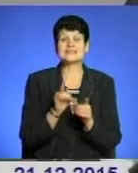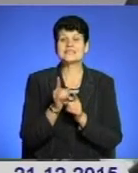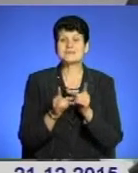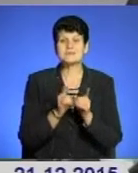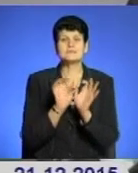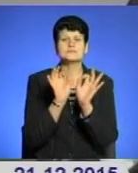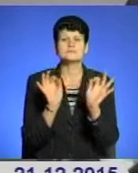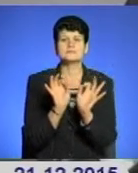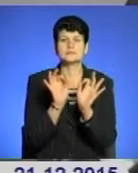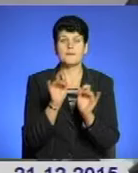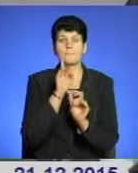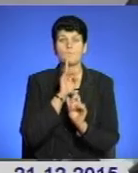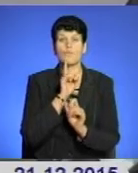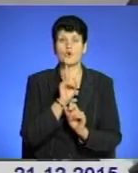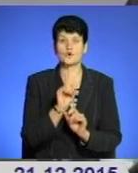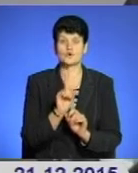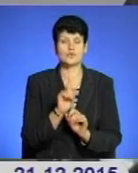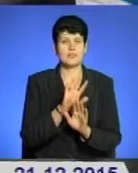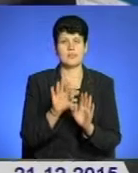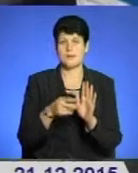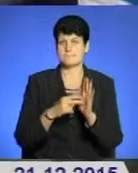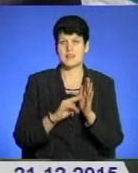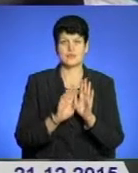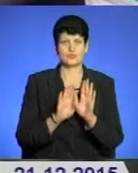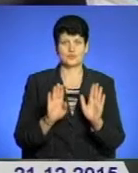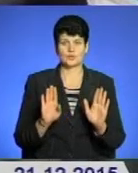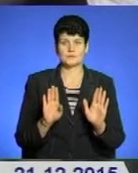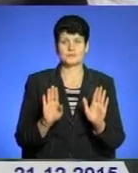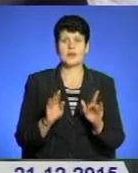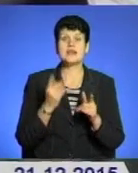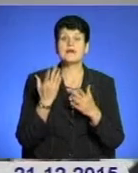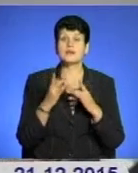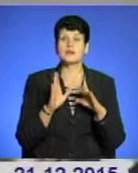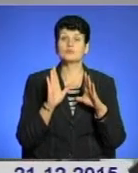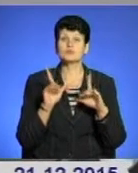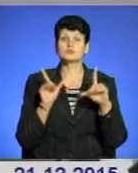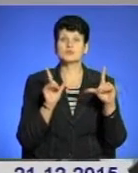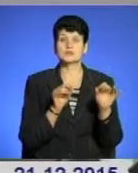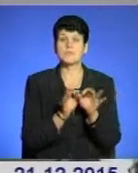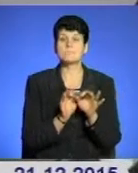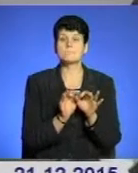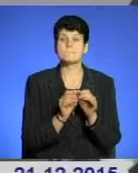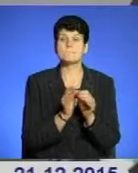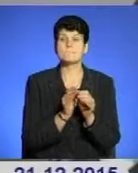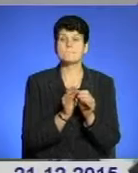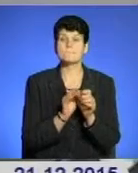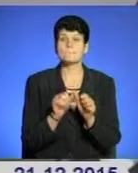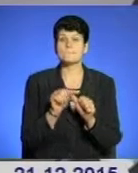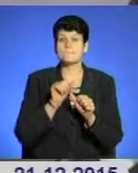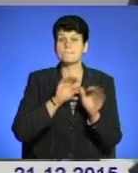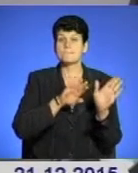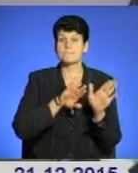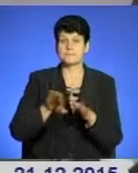поки що не планується. Які будуть курсувати поза різв'янними